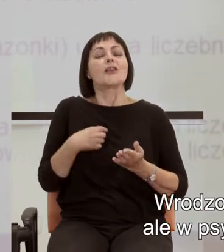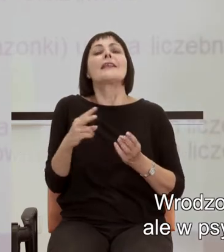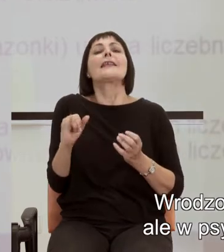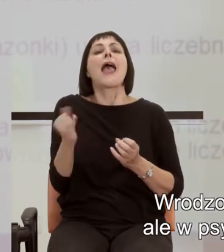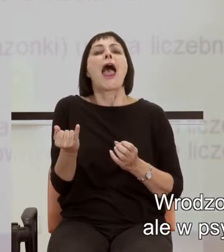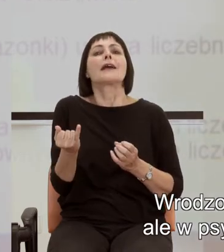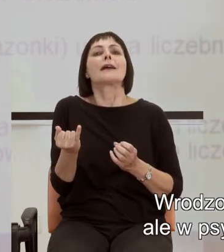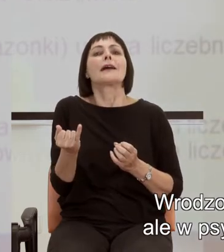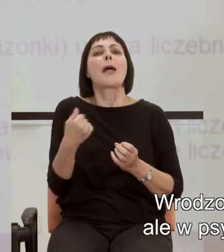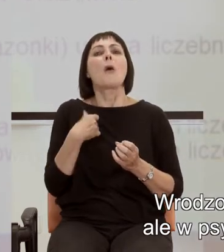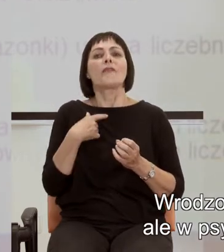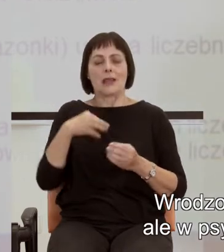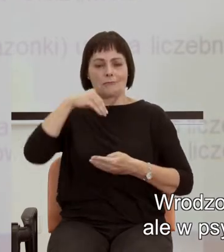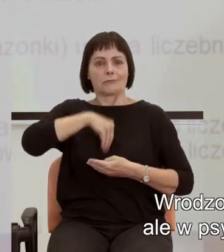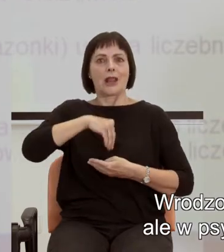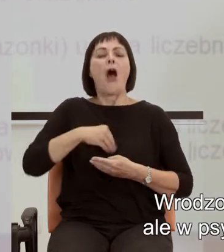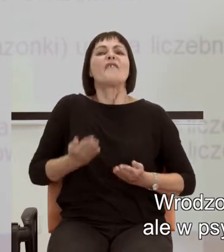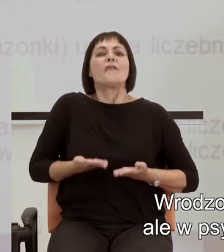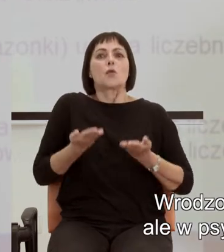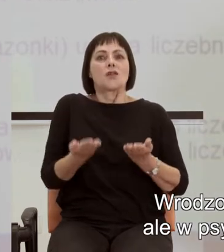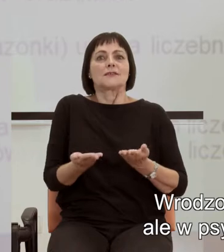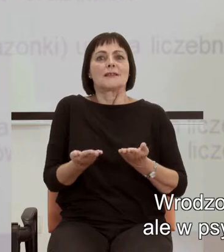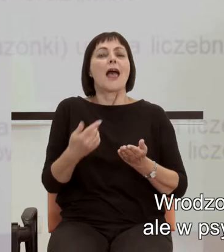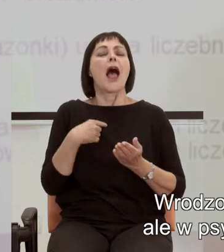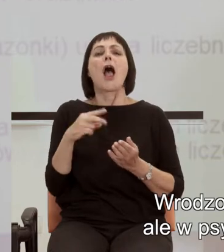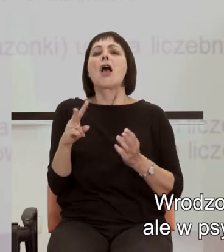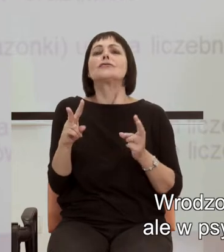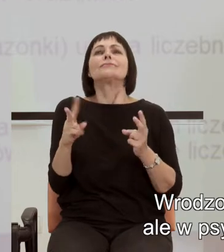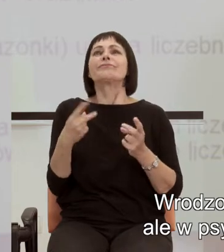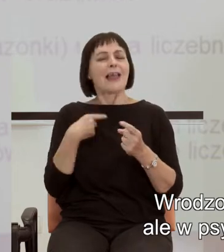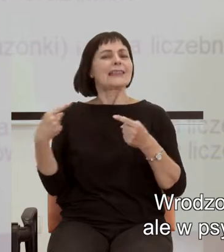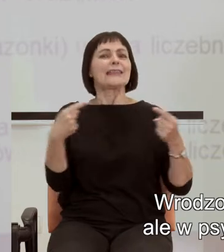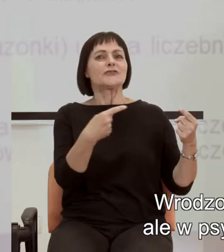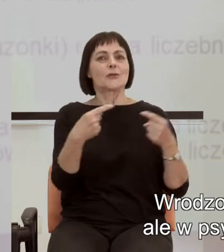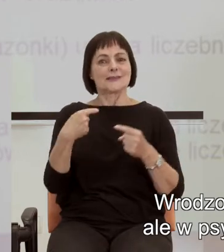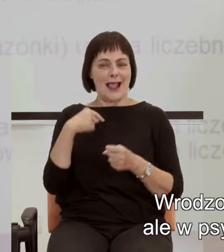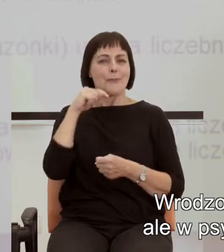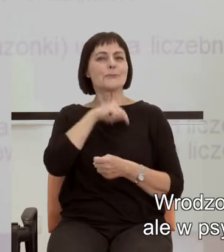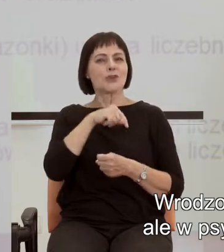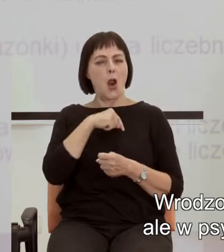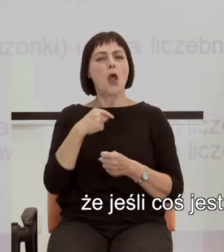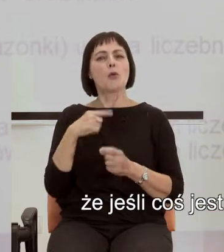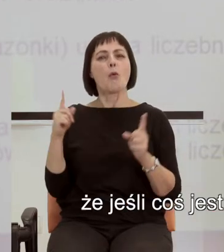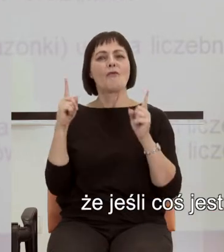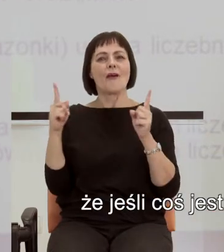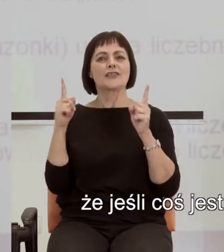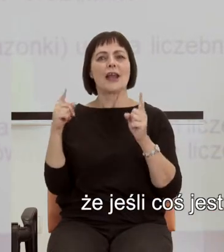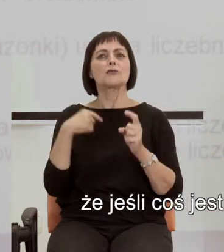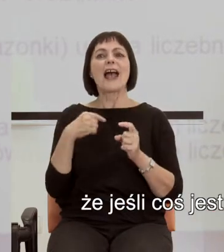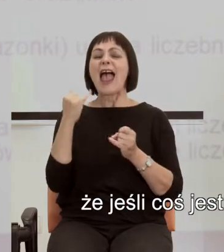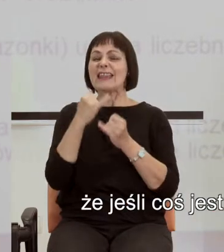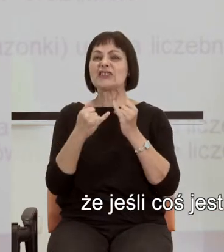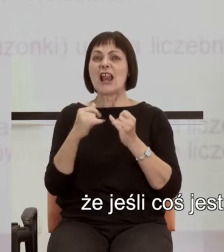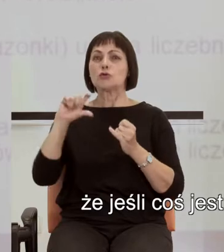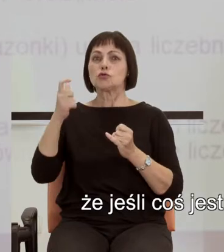dość kontrowersyjne pojęcie, ale w psychologii badacze zgadzają się co do tego, że jeśli coś jest